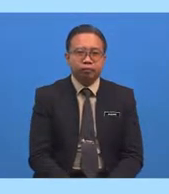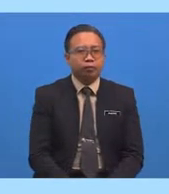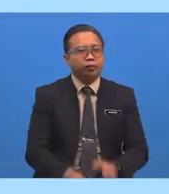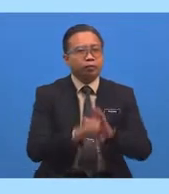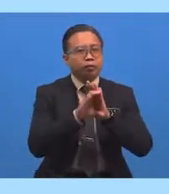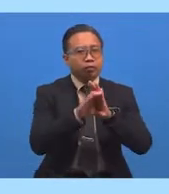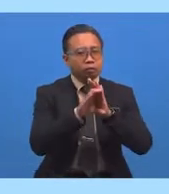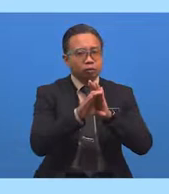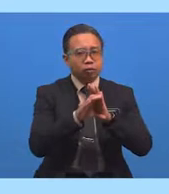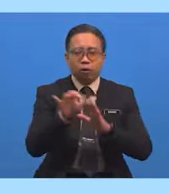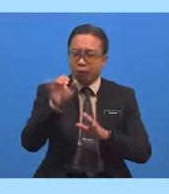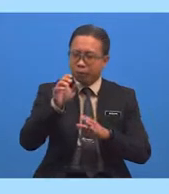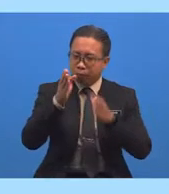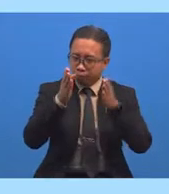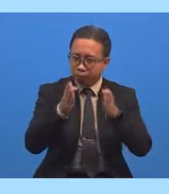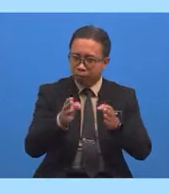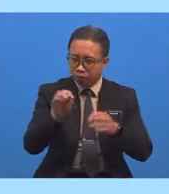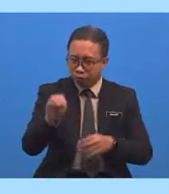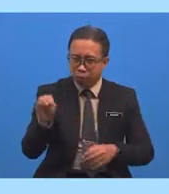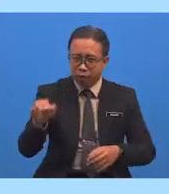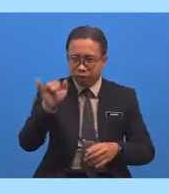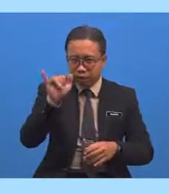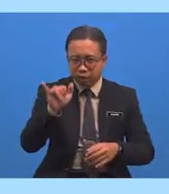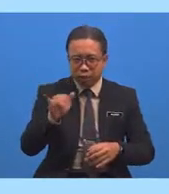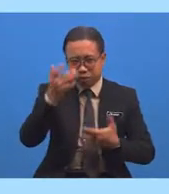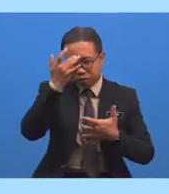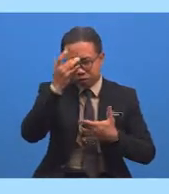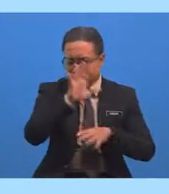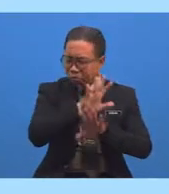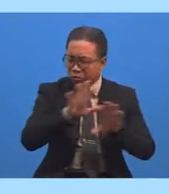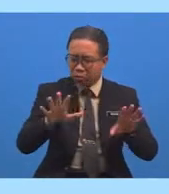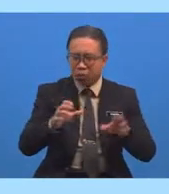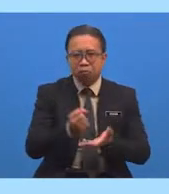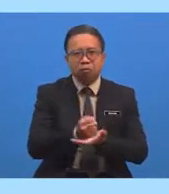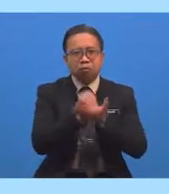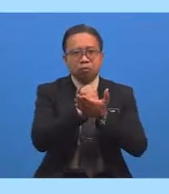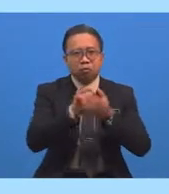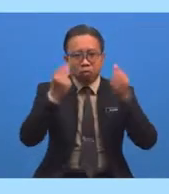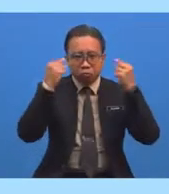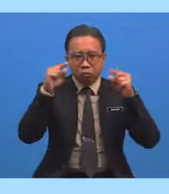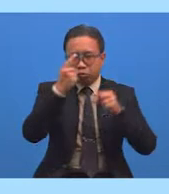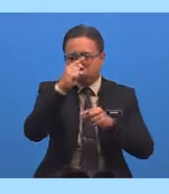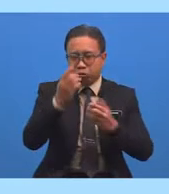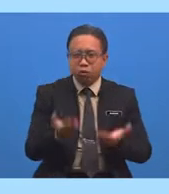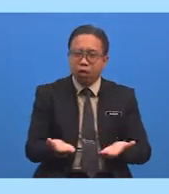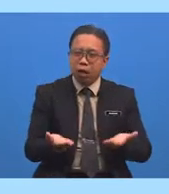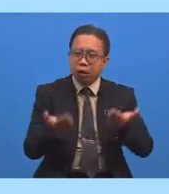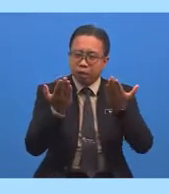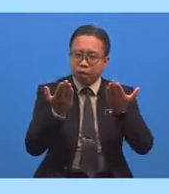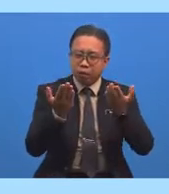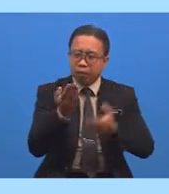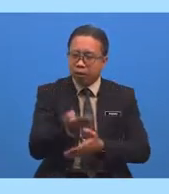Belajar Yang Sakit Tidak Dapat Membantu Guru Untuk Mengangkat Barang